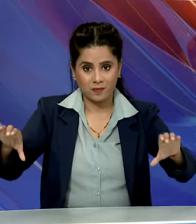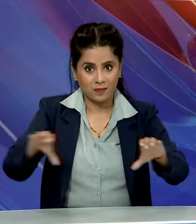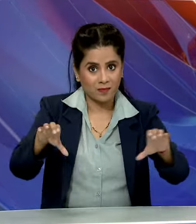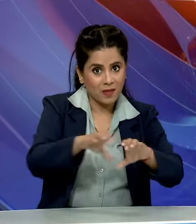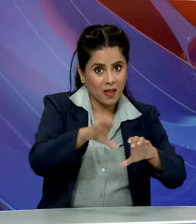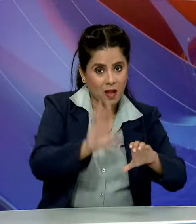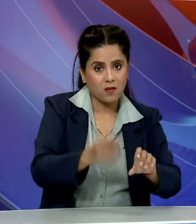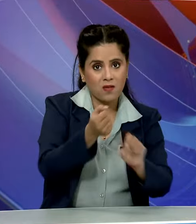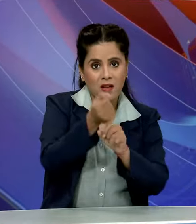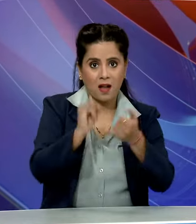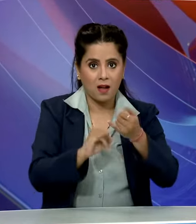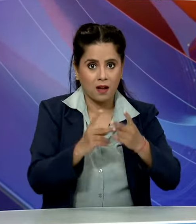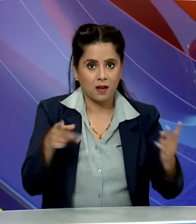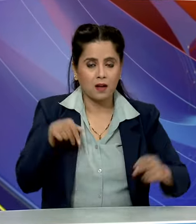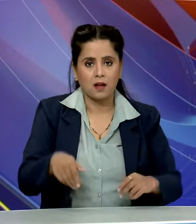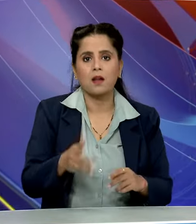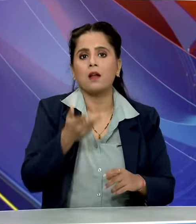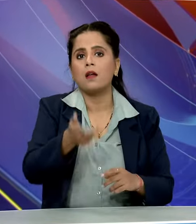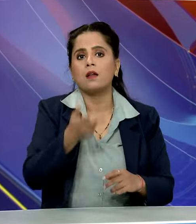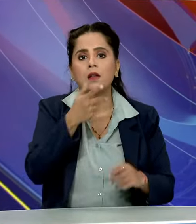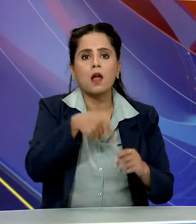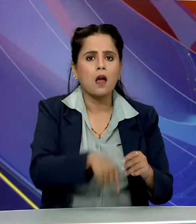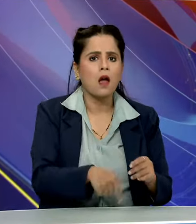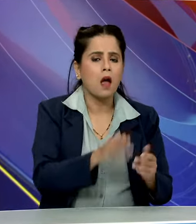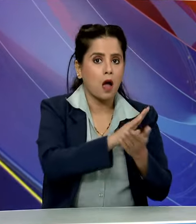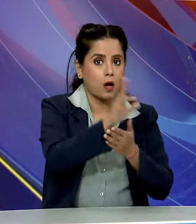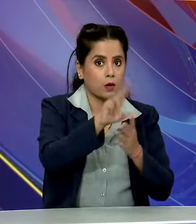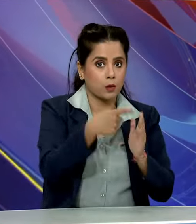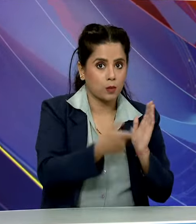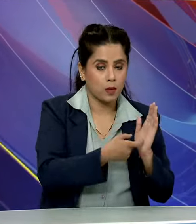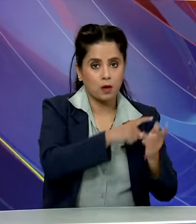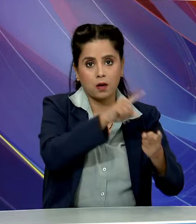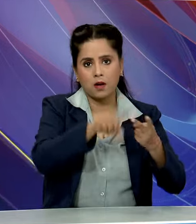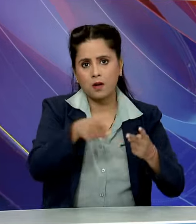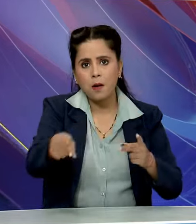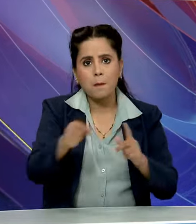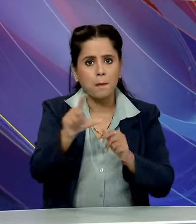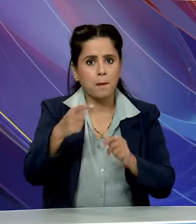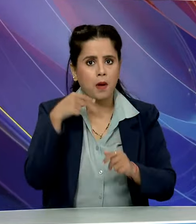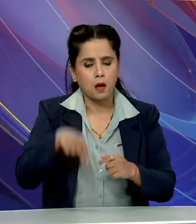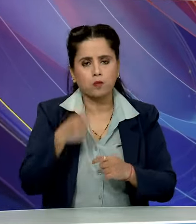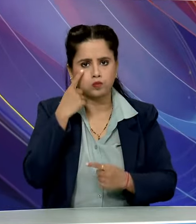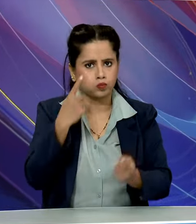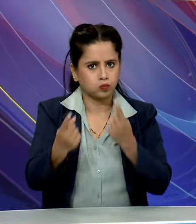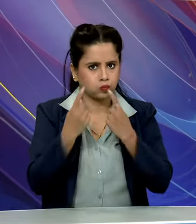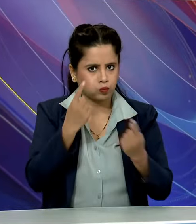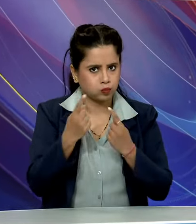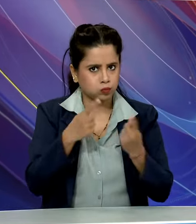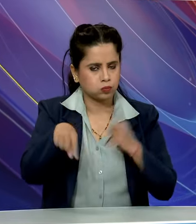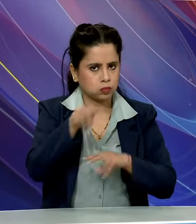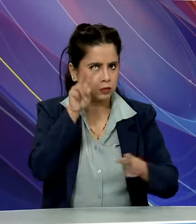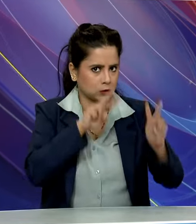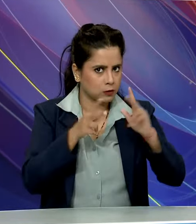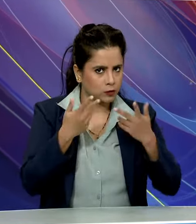पाली हनवानगड सेक्शन का आज लोकार पड़ किया गया है